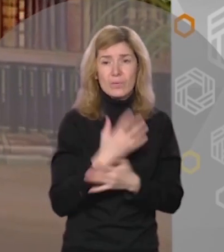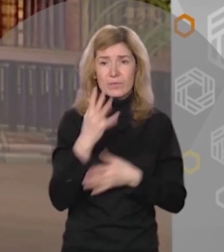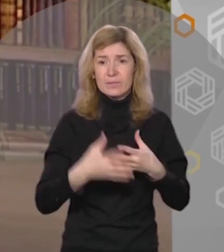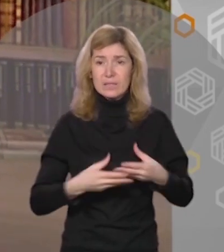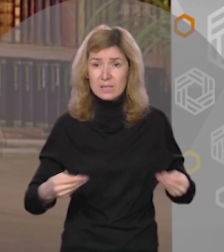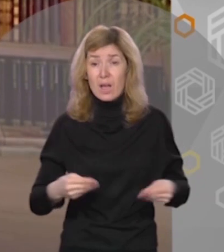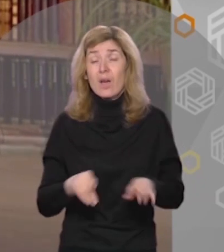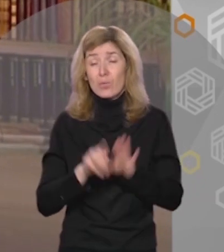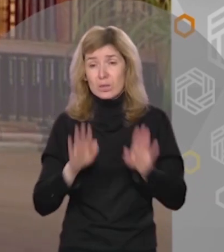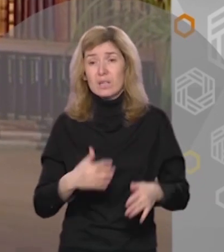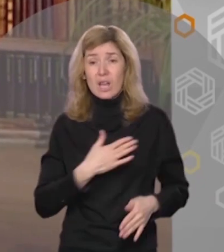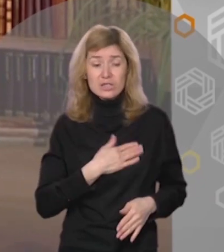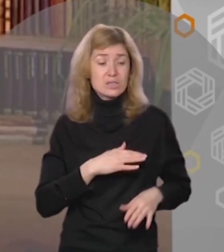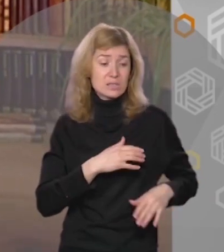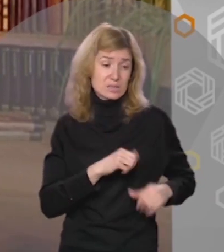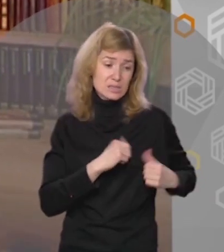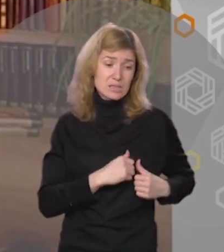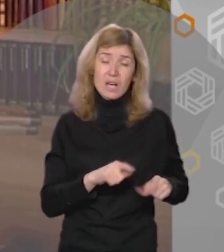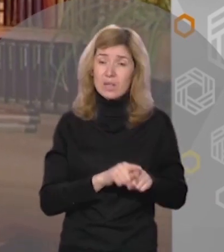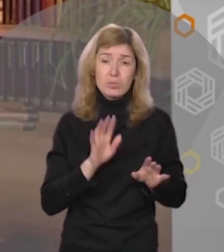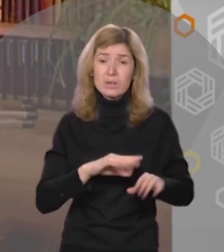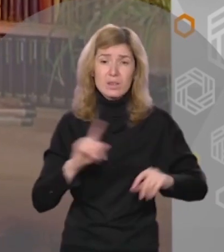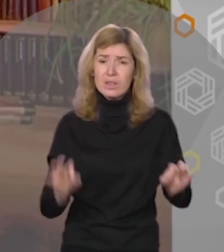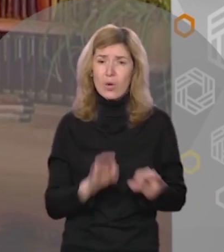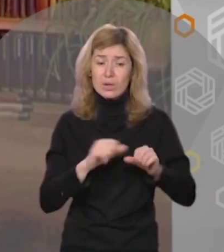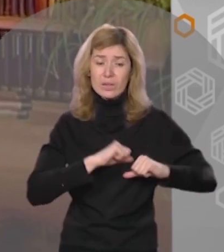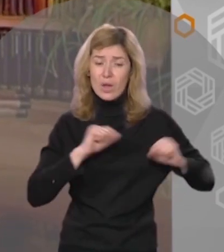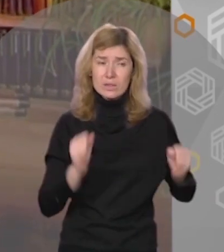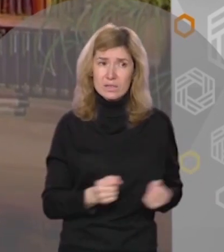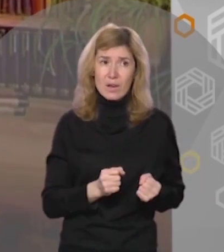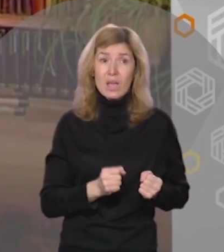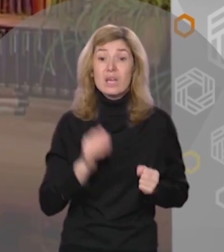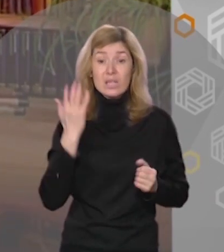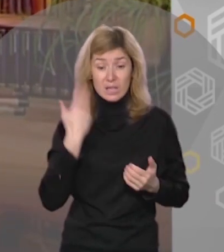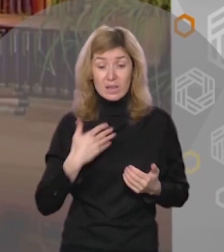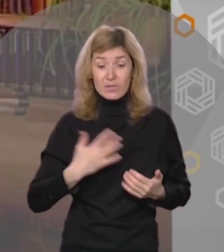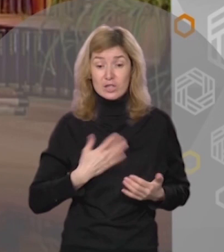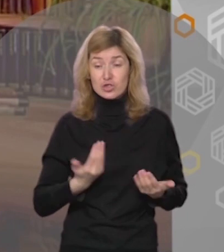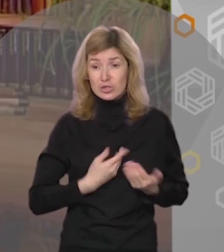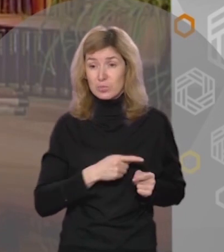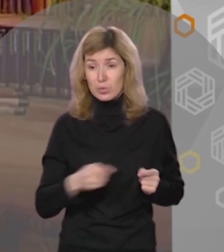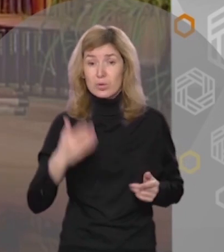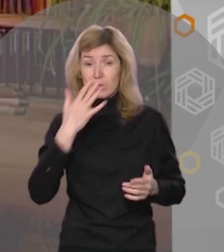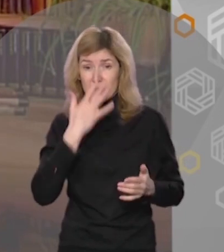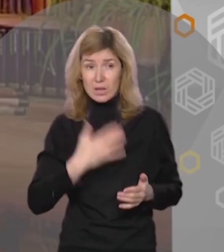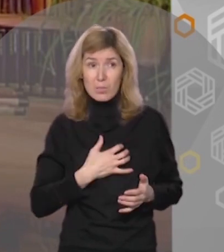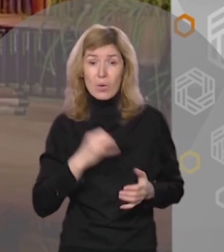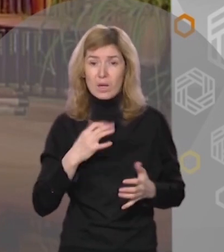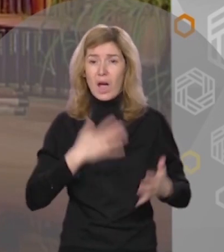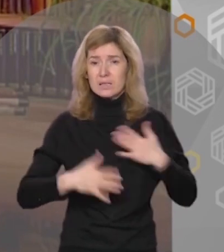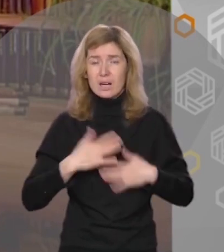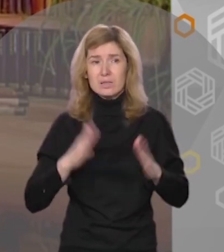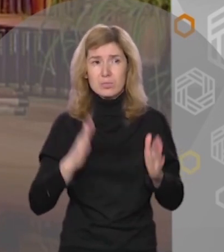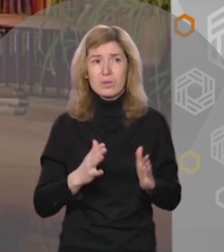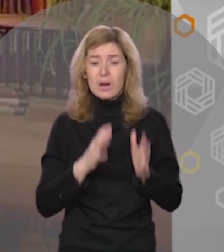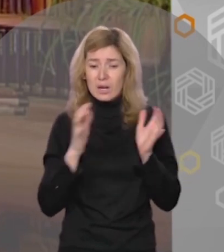наши сердца никогда не остывают И тогда в жизни нас будут ждать тепло и отрада Я желаю вам всего самого доброго